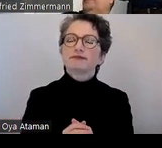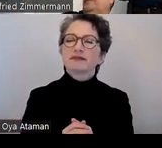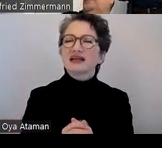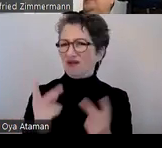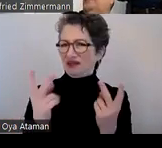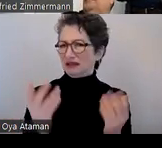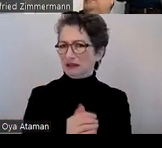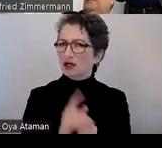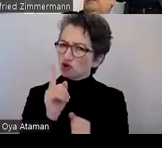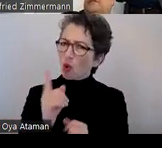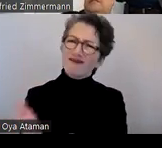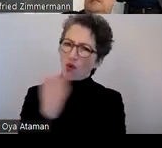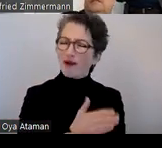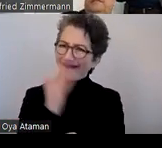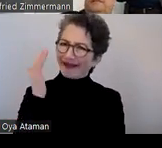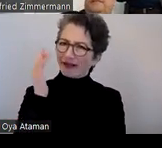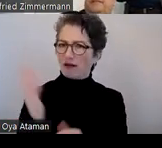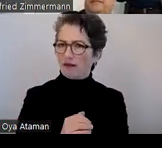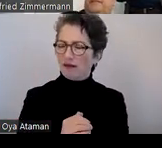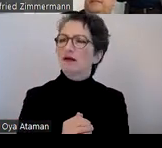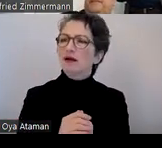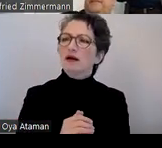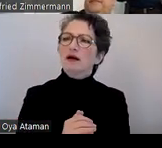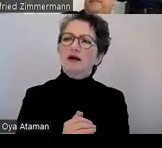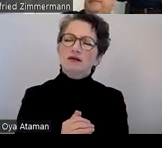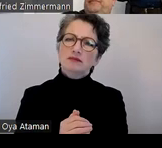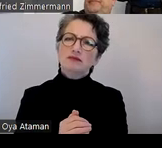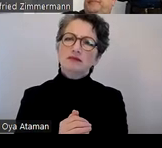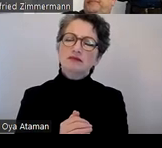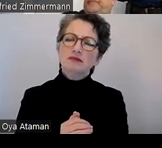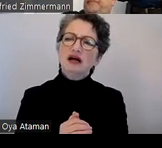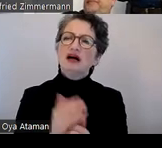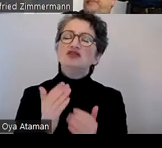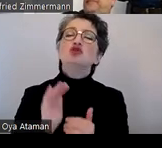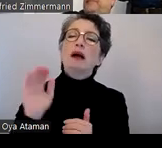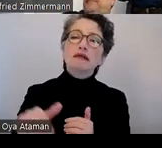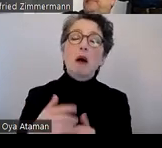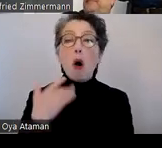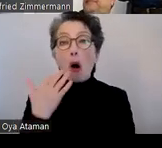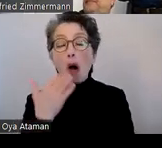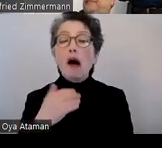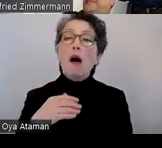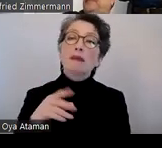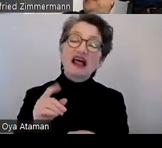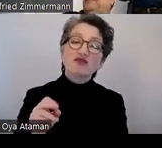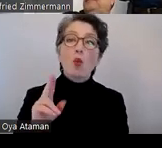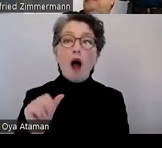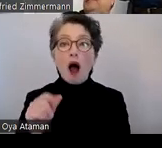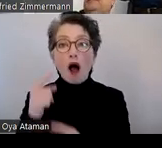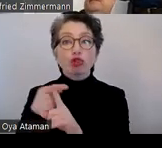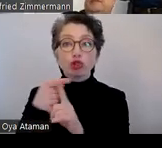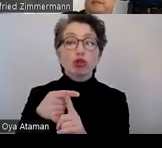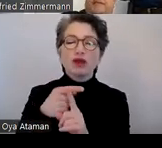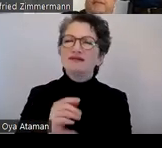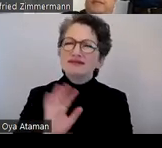wichtig ist da sollte man sich drüber Gedanken machen bevor man sich Gedanken macht wie ich vielleicht ein PDF UA konformes PDF erzeugen